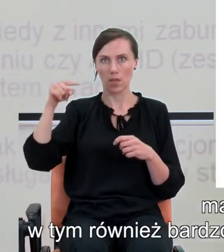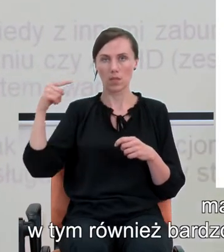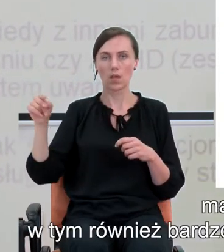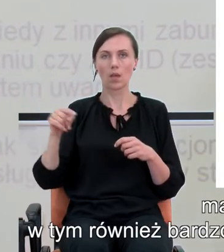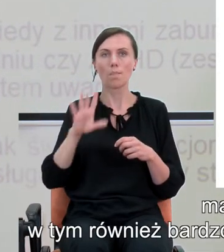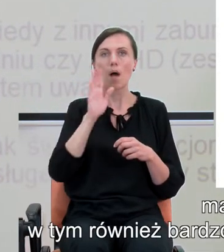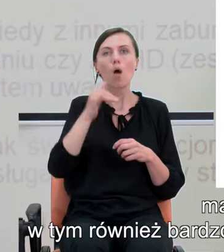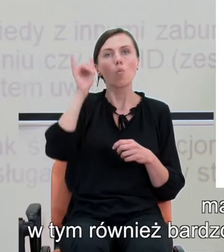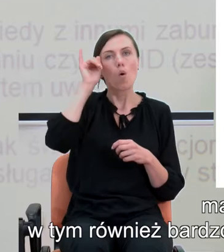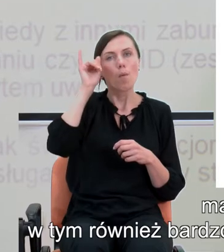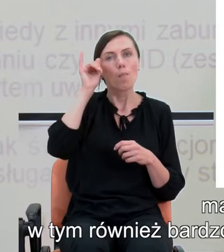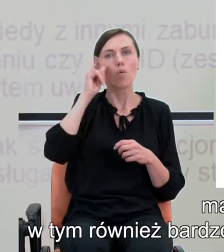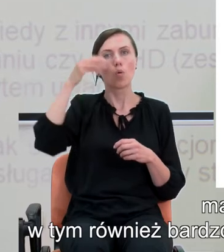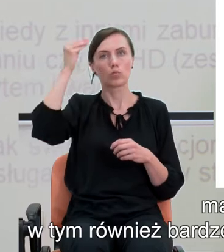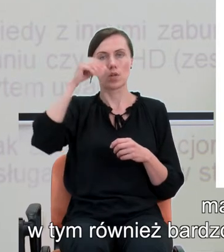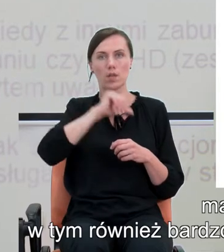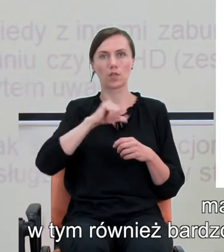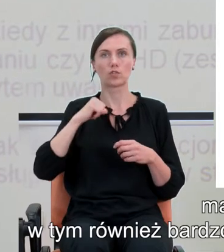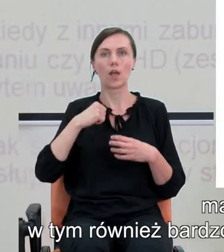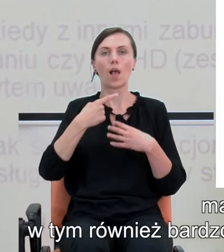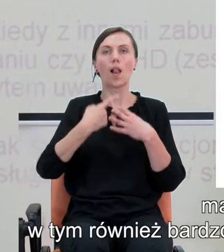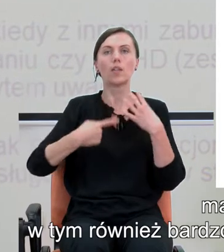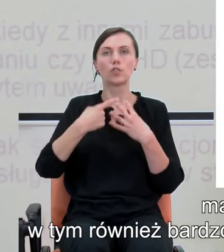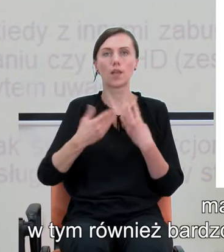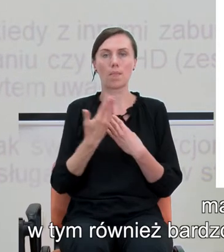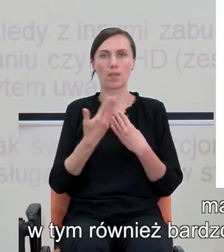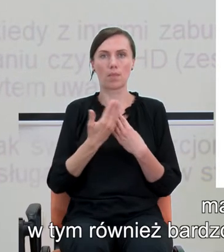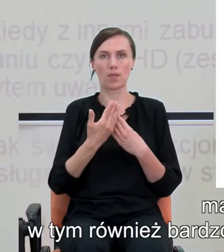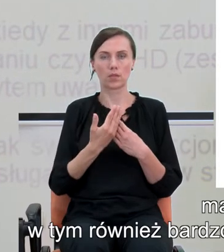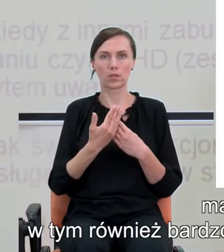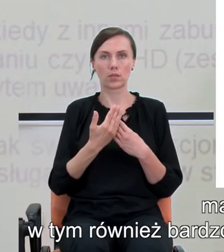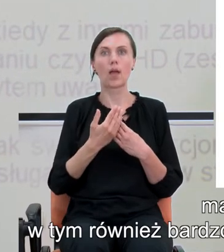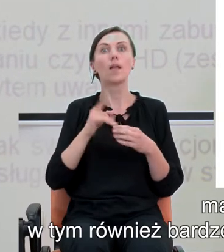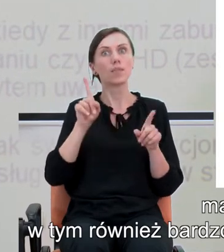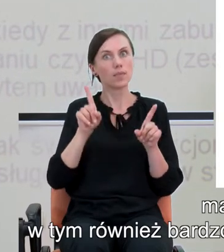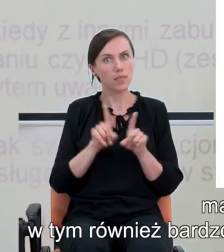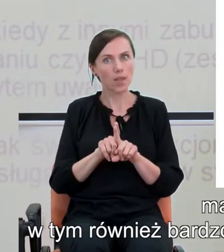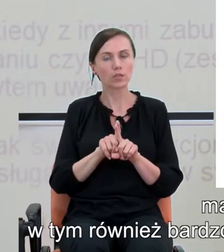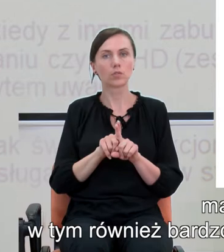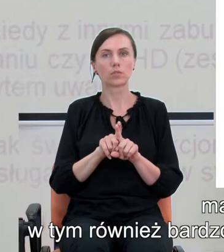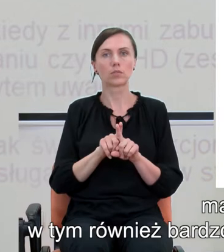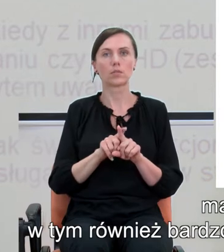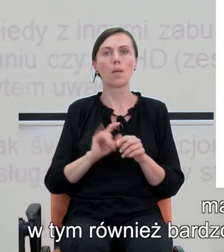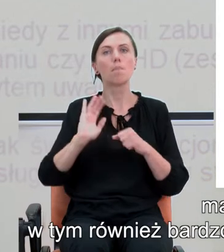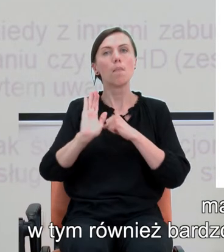dotknięte mają kłopot z uczeniem się arytmetyki, w tym również bardzo